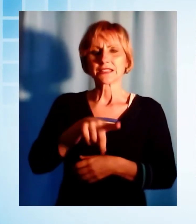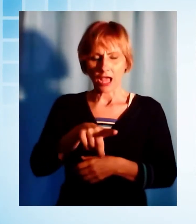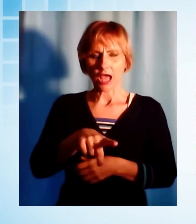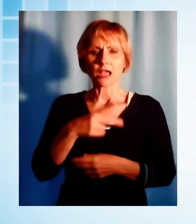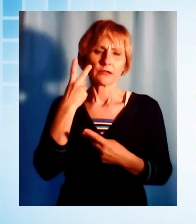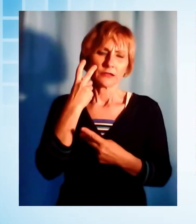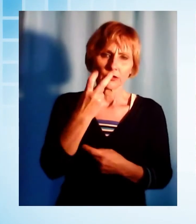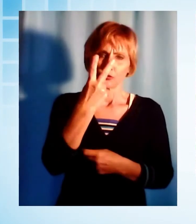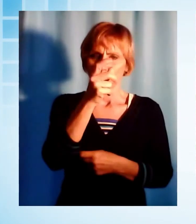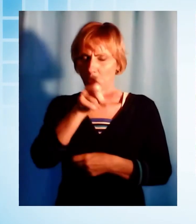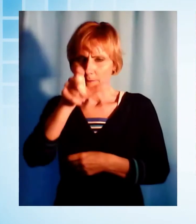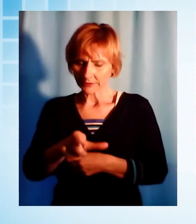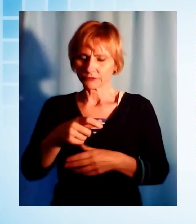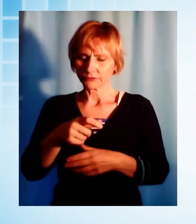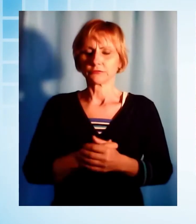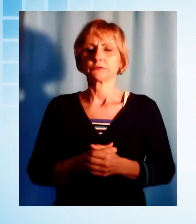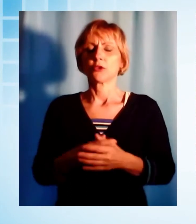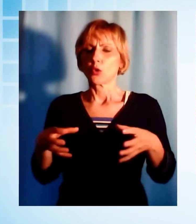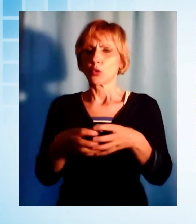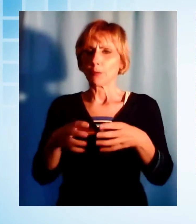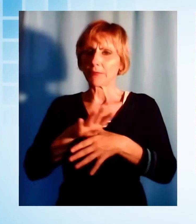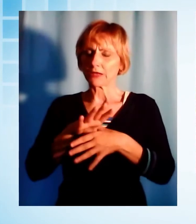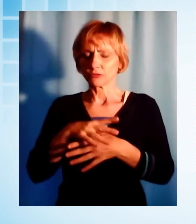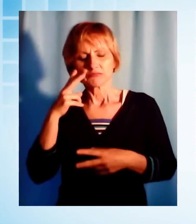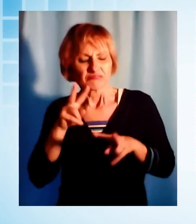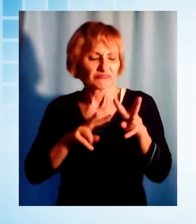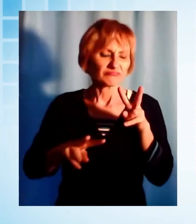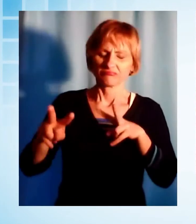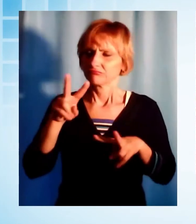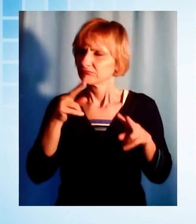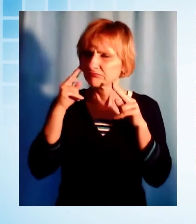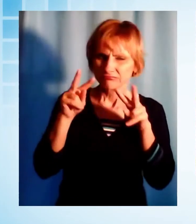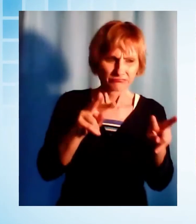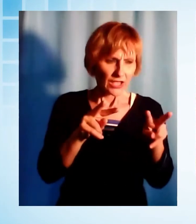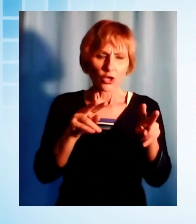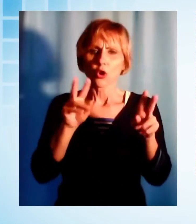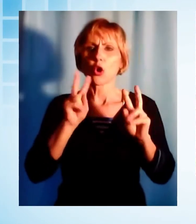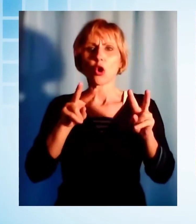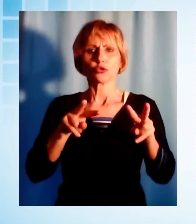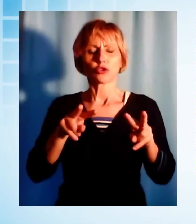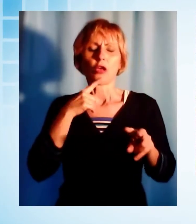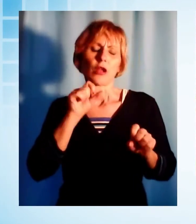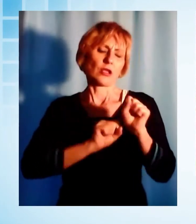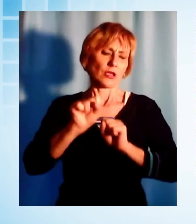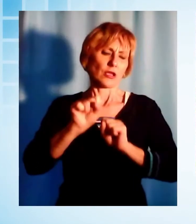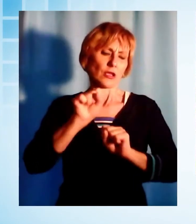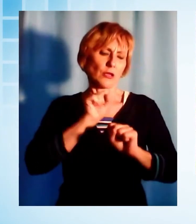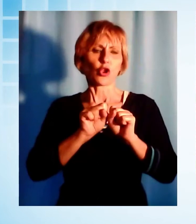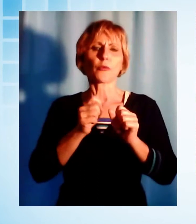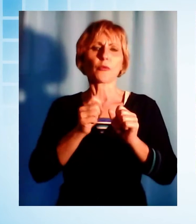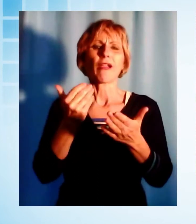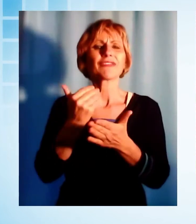era in prossimità della zona dell'incendio per eseguire dei controlli atti proprio al contrasto dei fenomeni di abbruciamento dei pascoli,